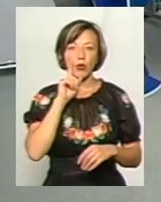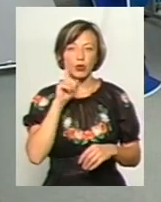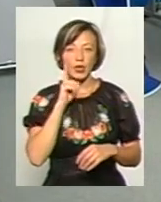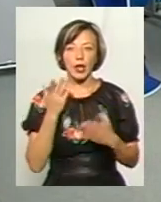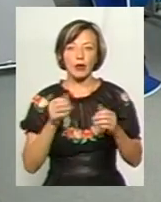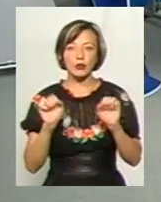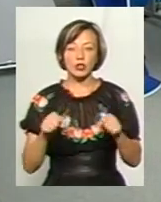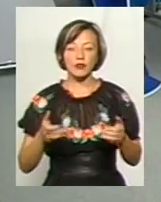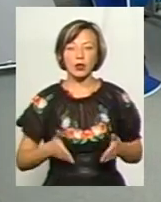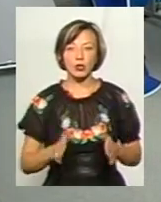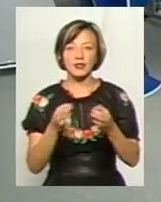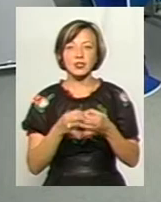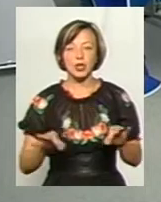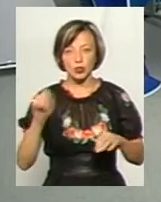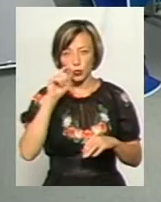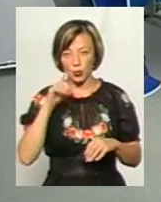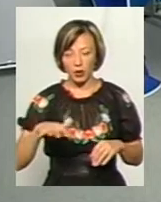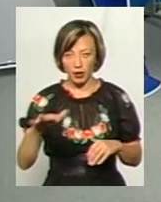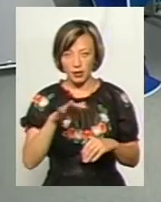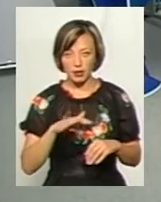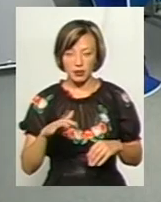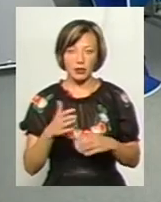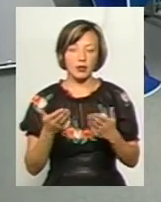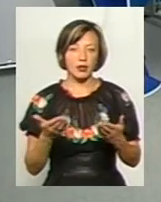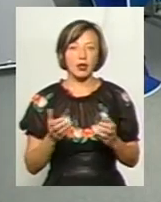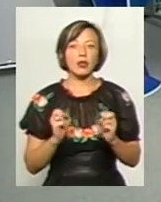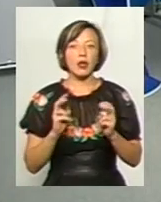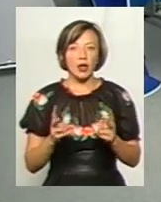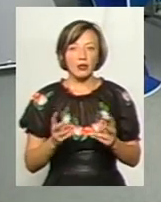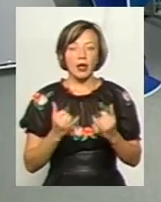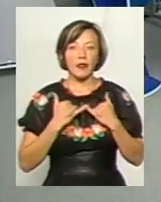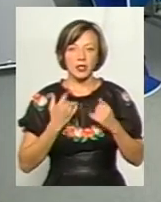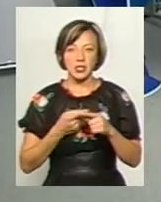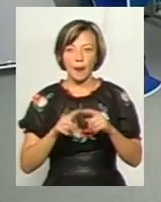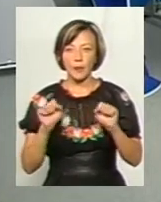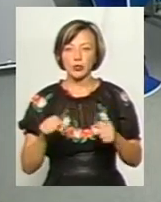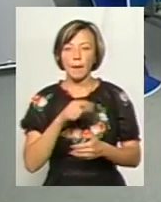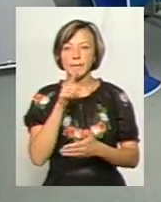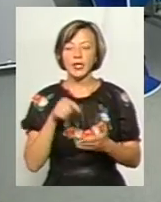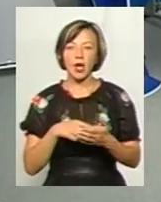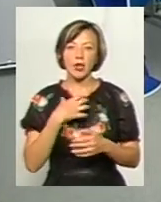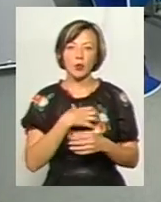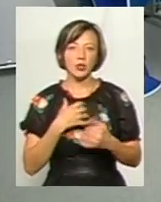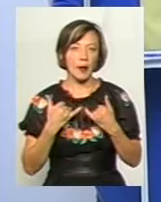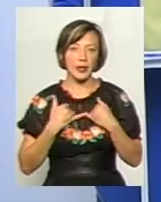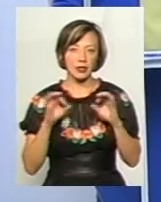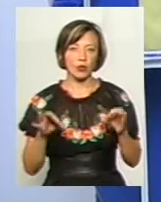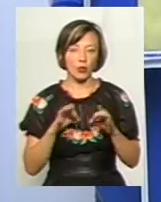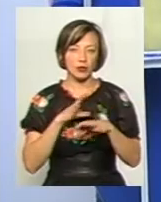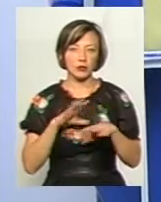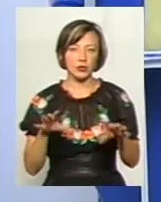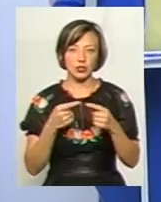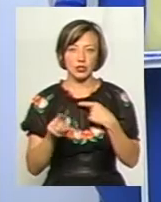які вже, можливо, народилися в незалежній Україні, Максим, тобто, наскільки для нас це може бути питання актуальним, тому що для мене ніколи не було